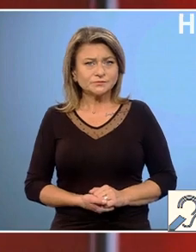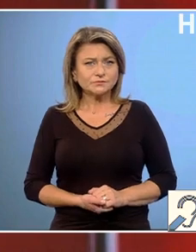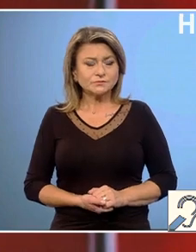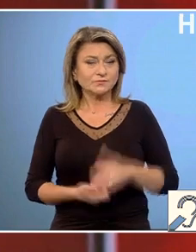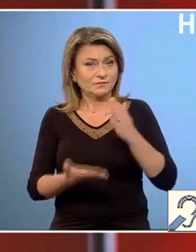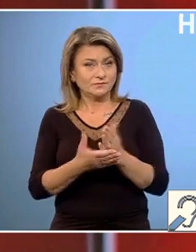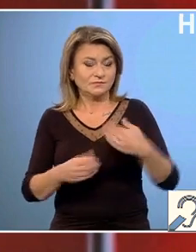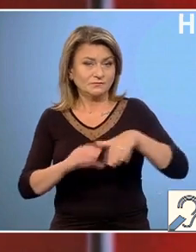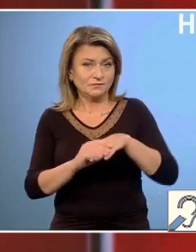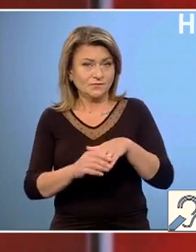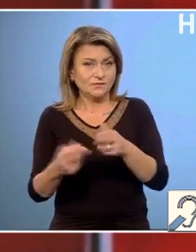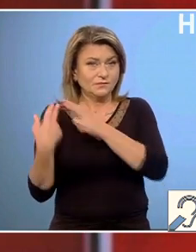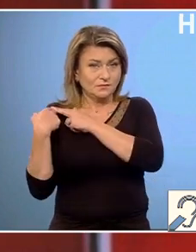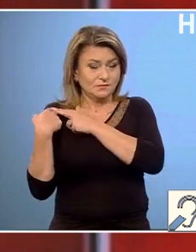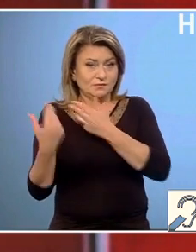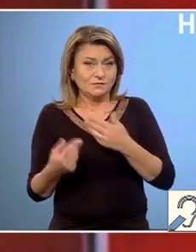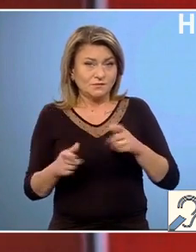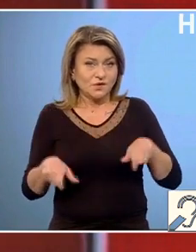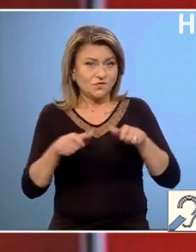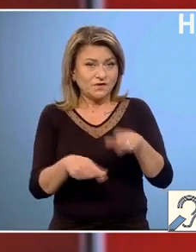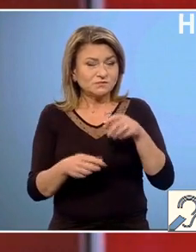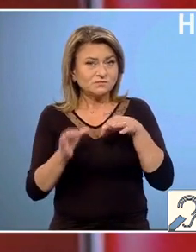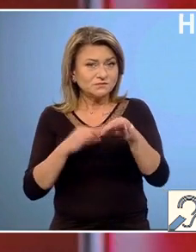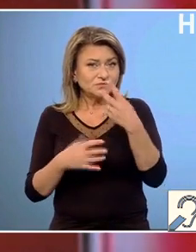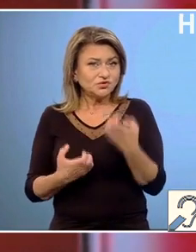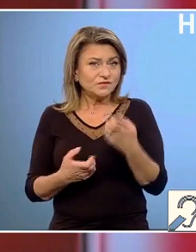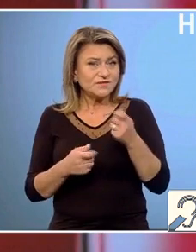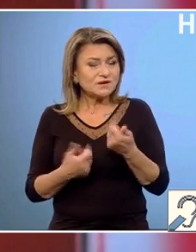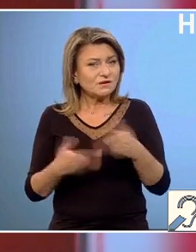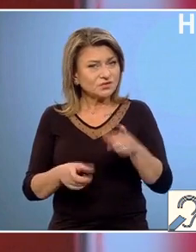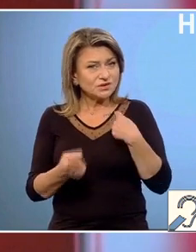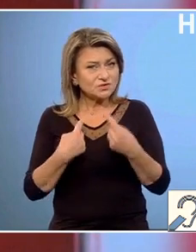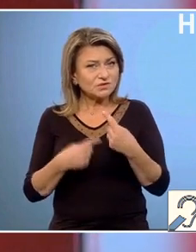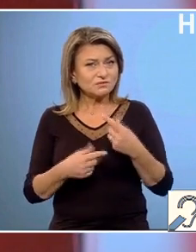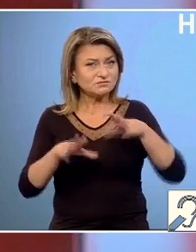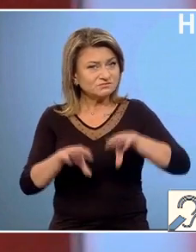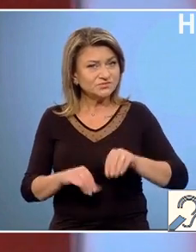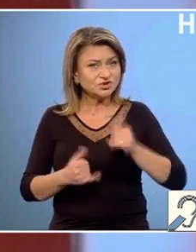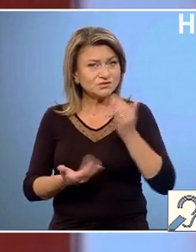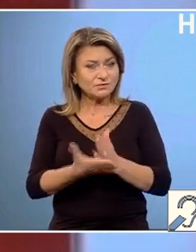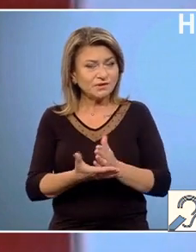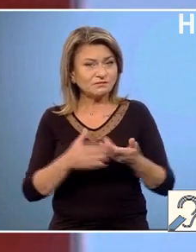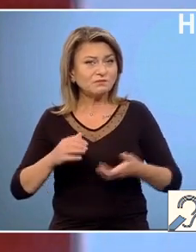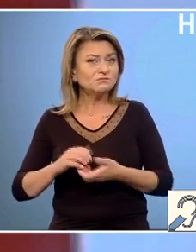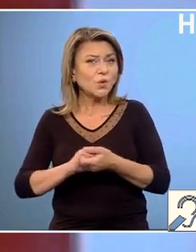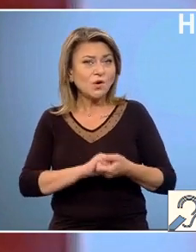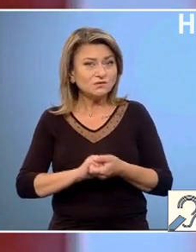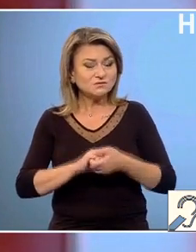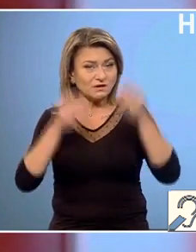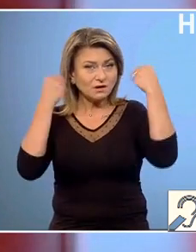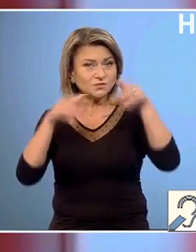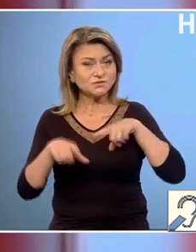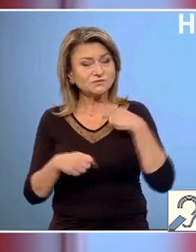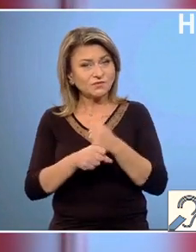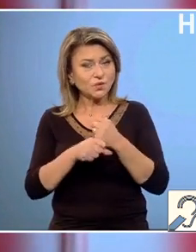Iar decizia angajării răspundării de guvern în privința măsurilor fiscale a fost discutată, agreată și stabilită în coaliție. Anunțurile se